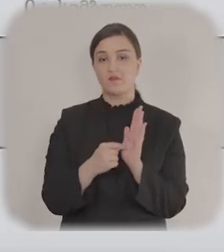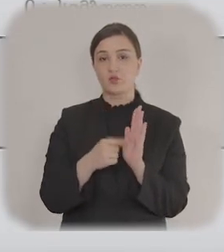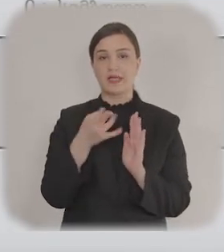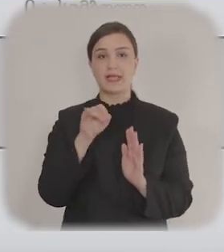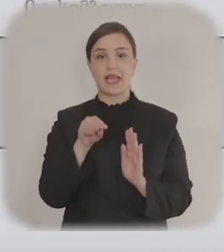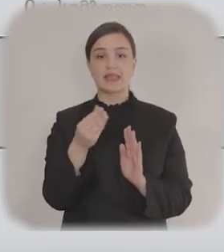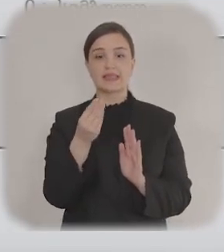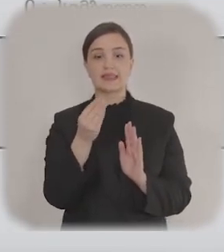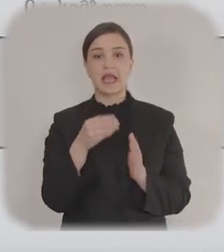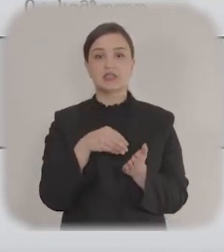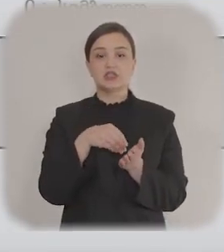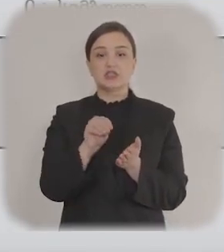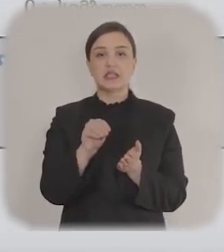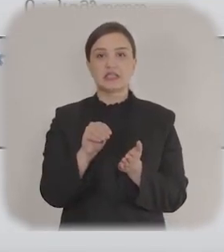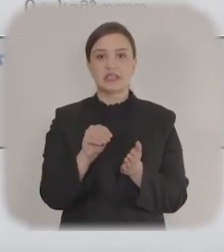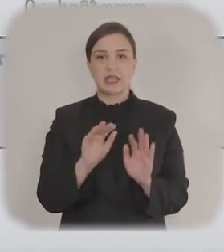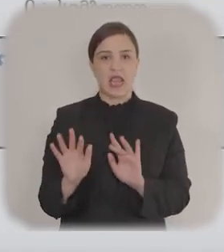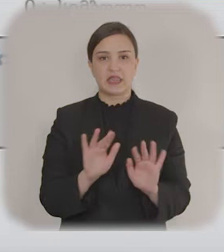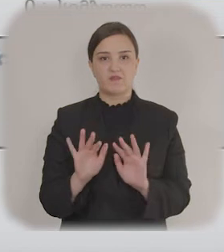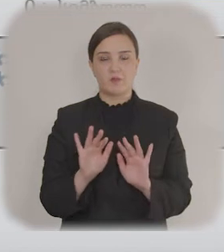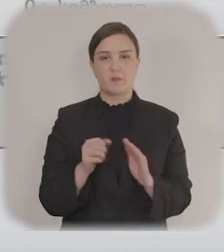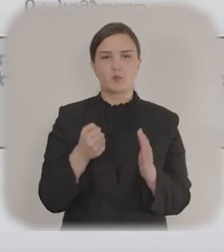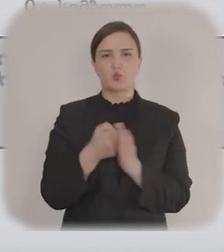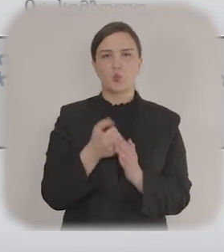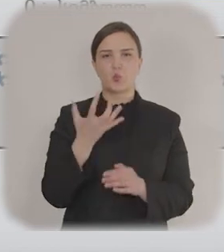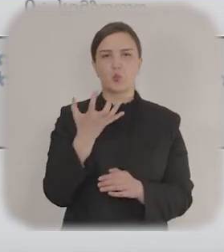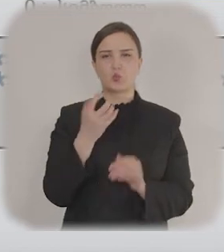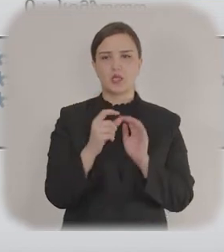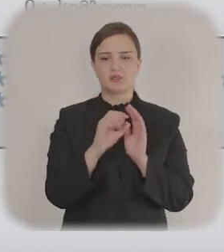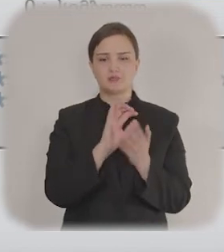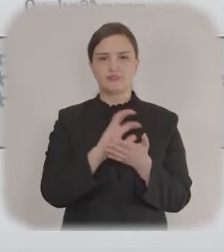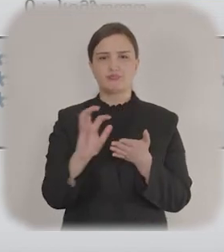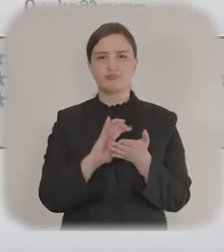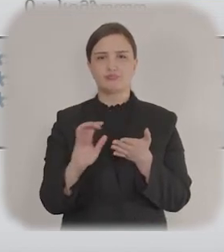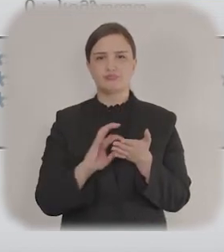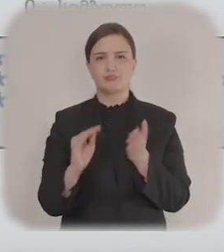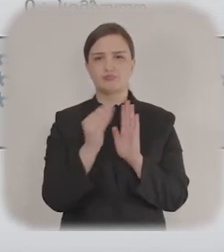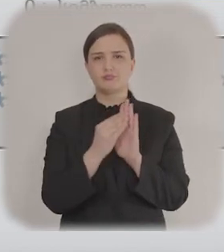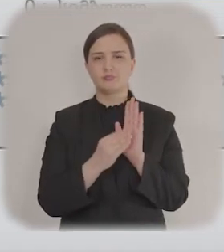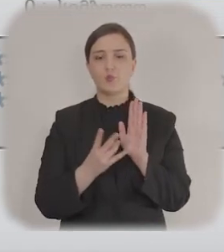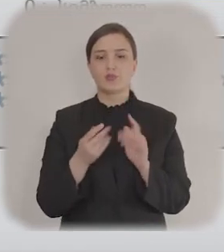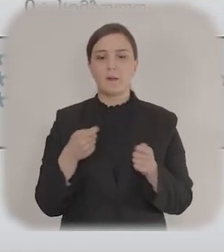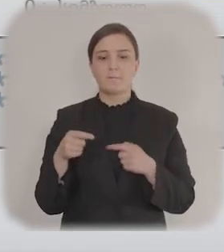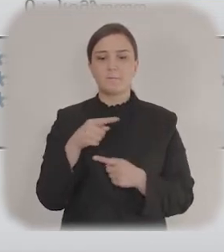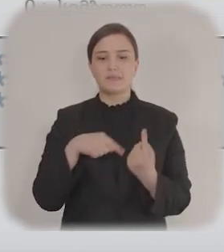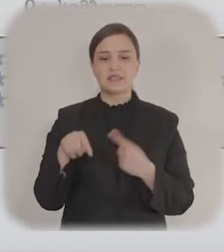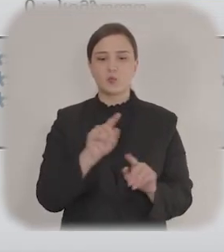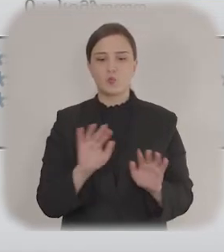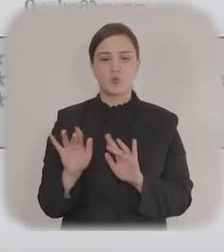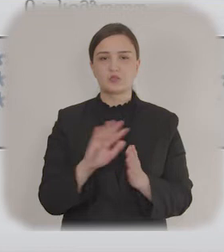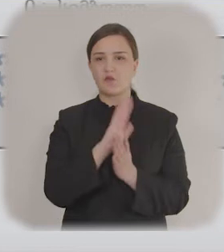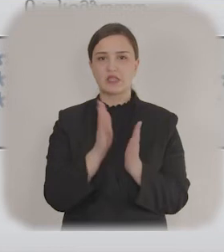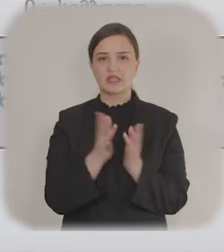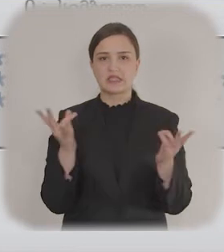istifadə edərək, biznesin fəaliyyəti üçün lazım olan və tələb etdiyiniz qrantla almağı planlaşdırdığınız aktifləri